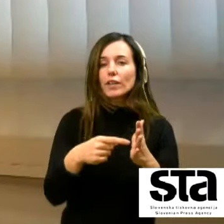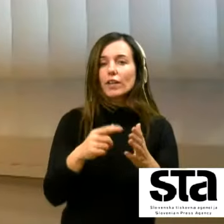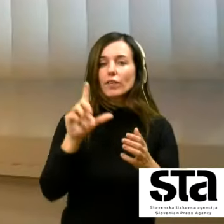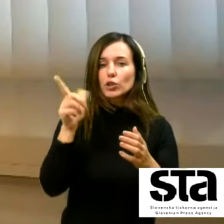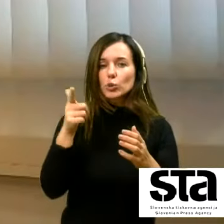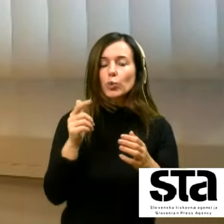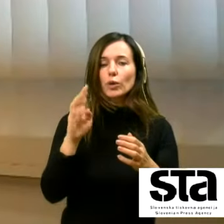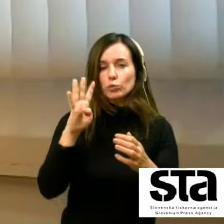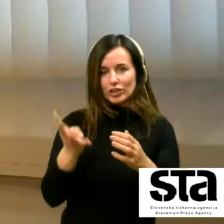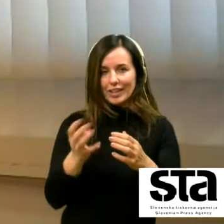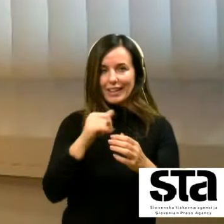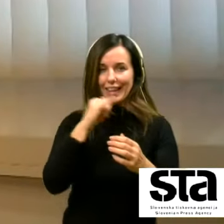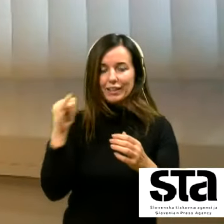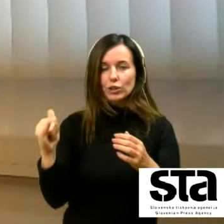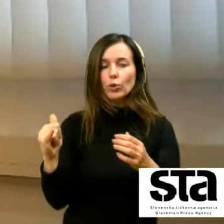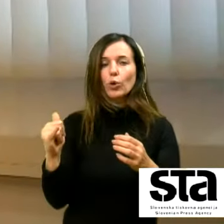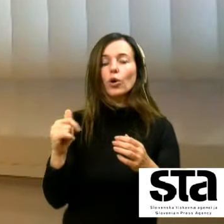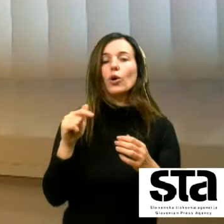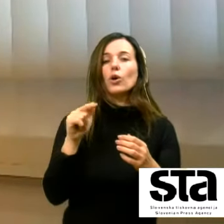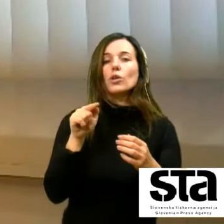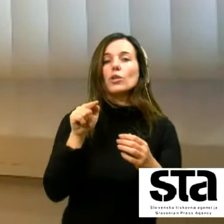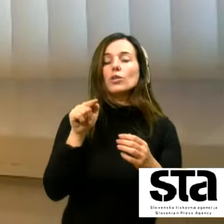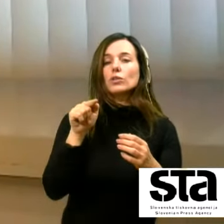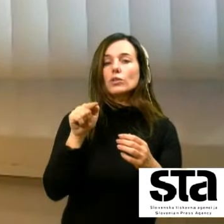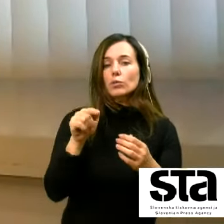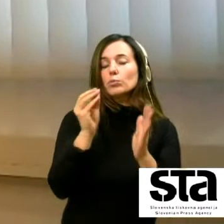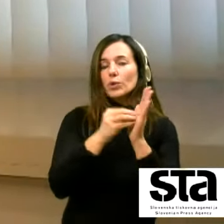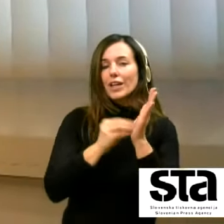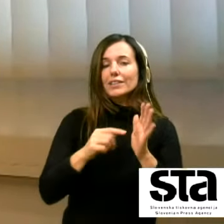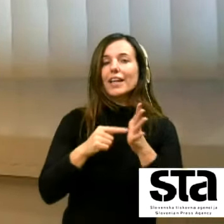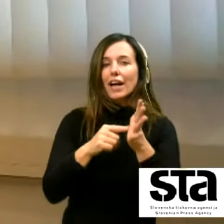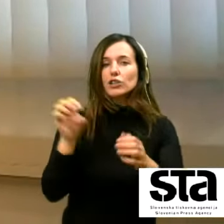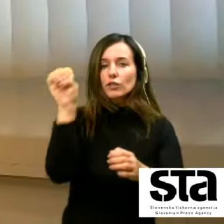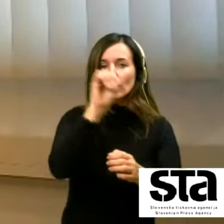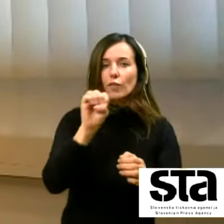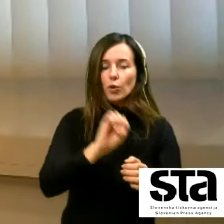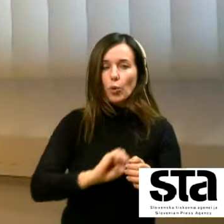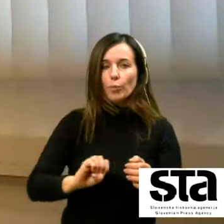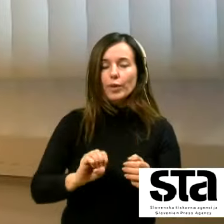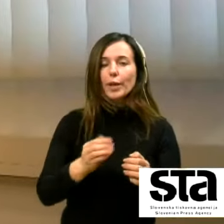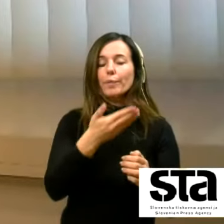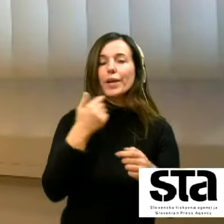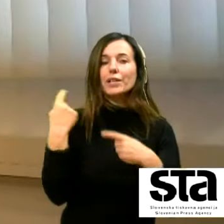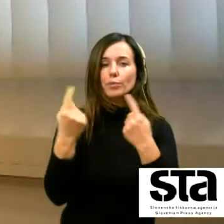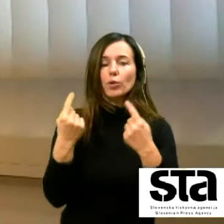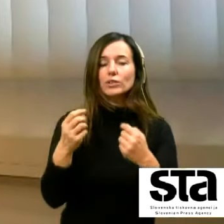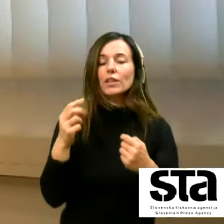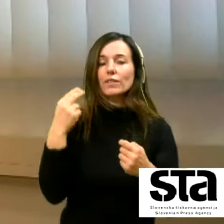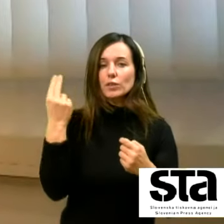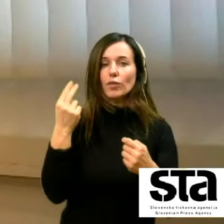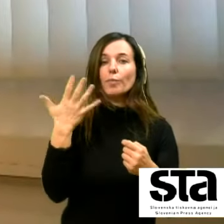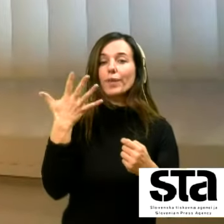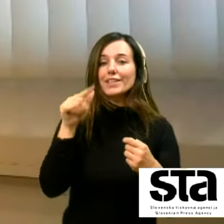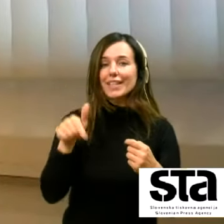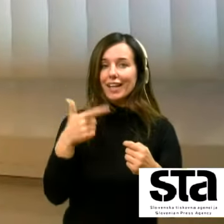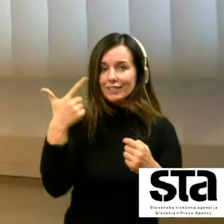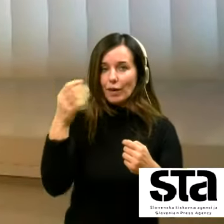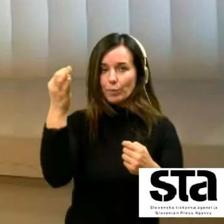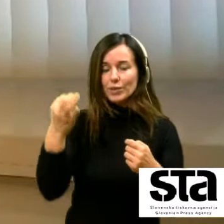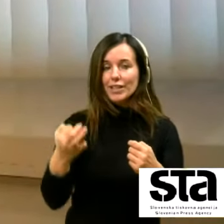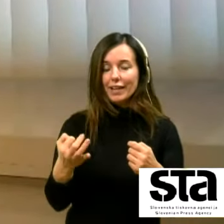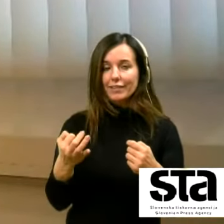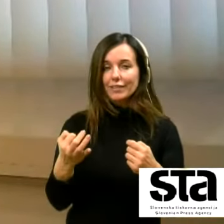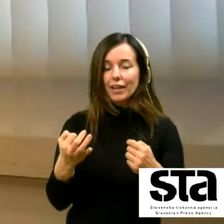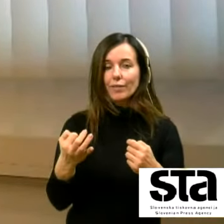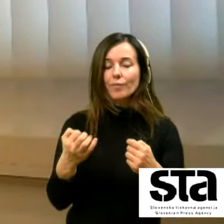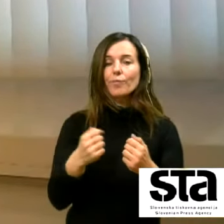tem drugem četriletju kako posegajo podatke Evropske unije doinketna brezposobna za Slovenijo predsedla 200 je